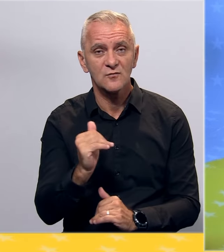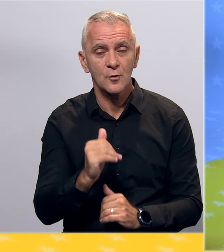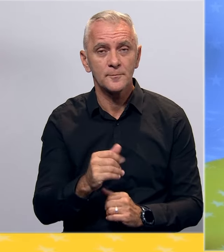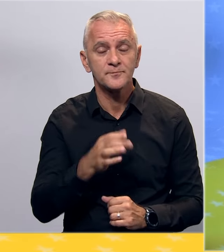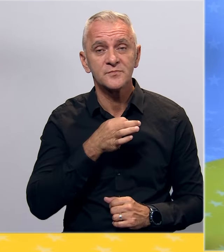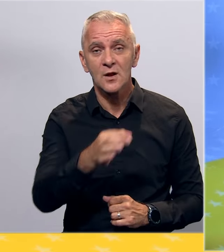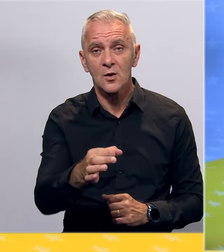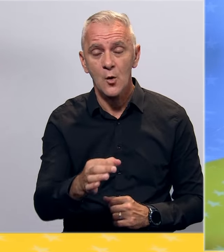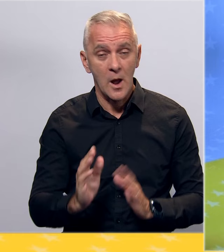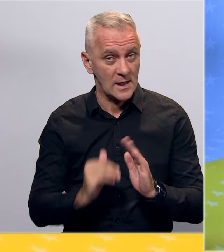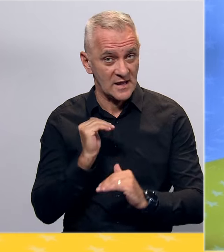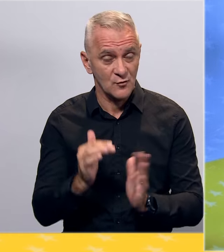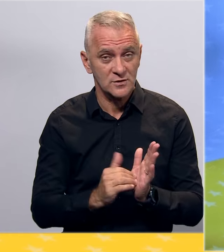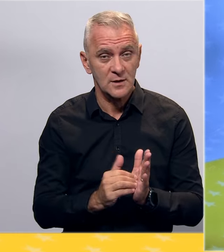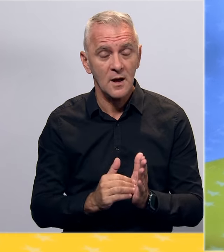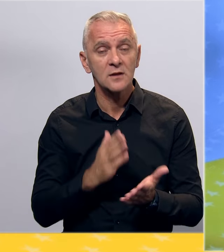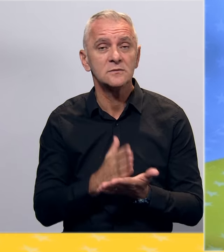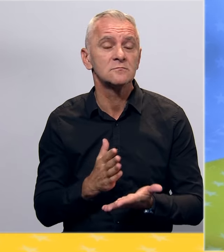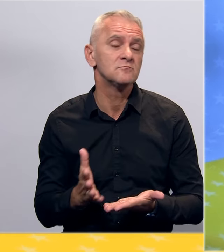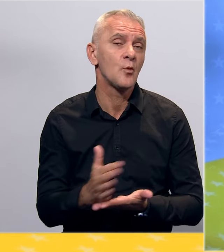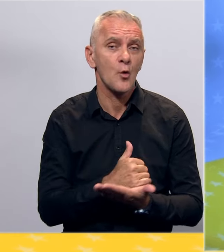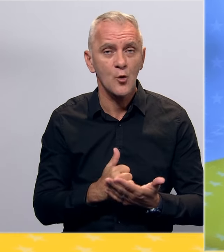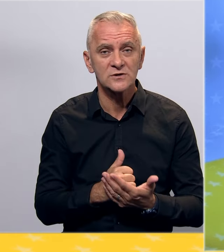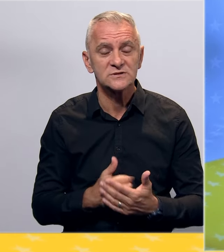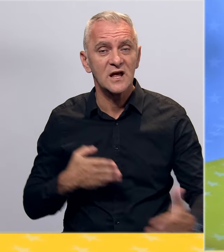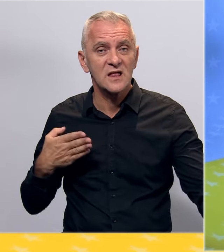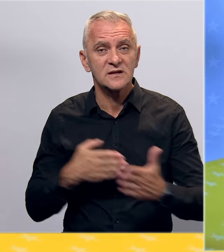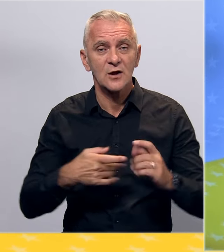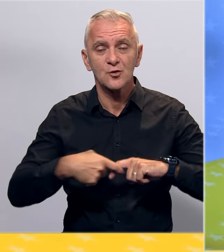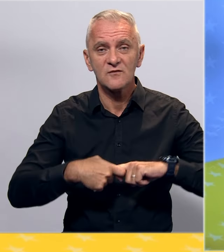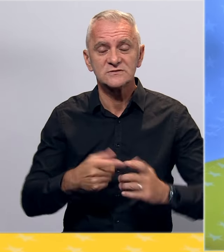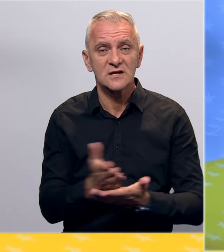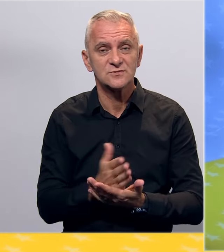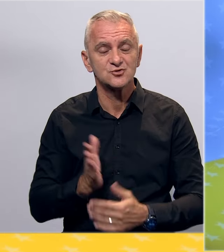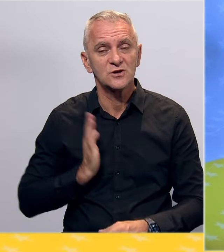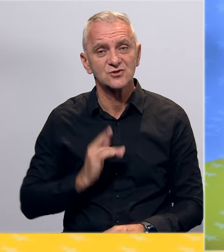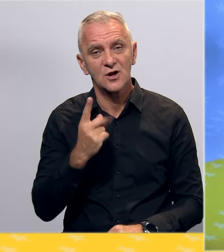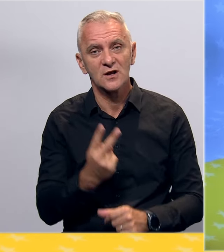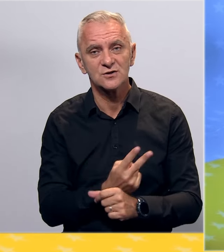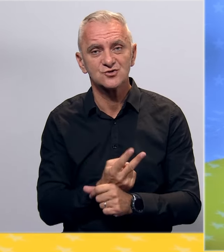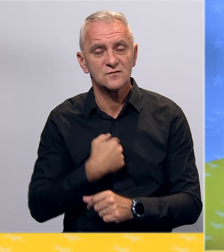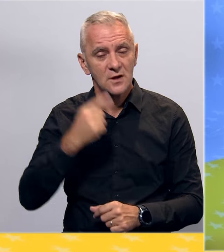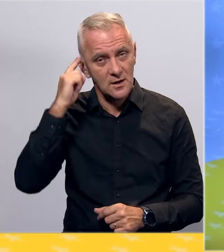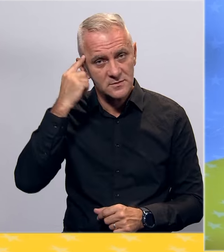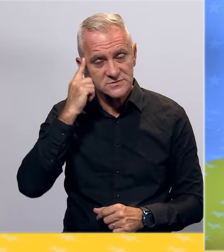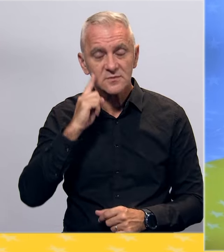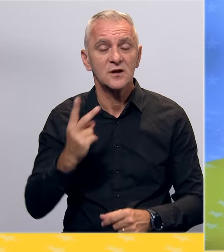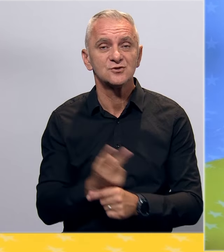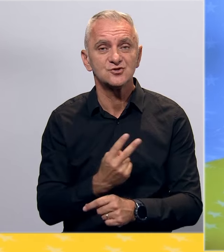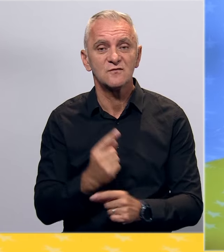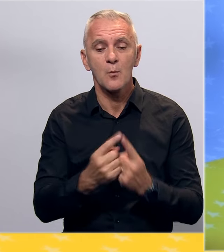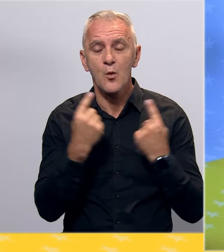nivou uprave treba da posluži kao direktna spona između građana i državi. Smatramo da država postoji radi